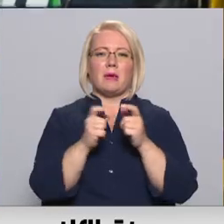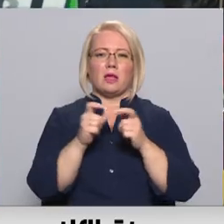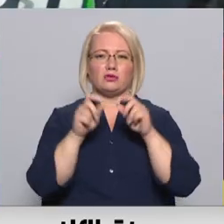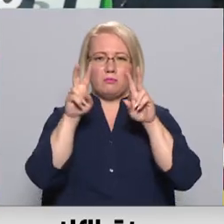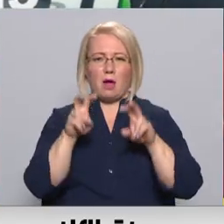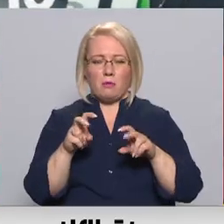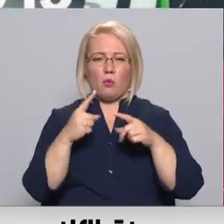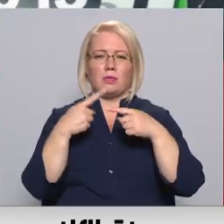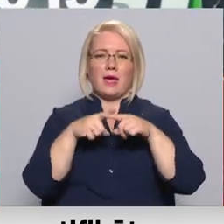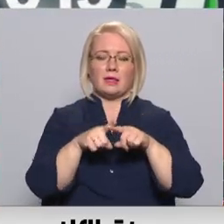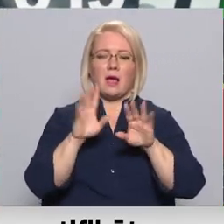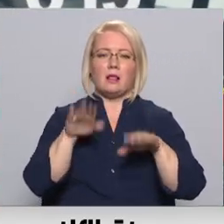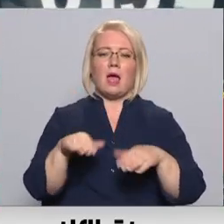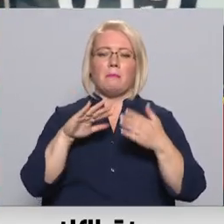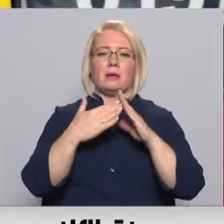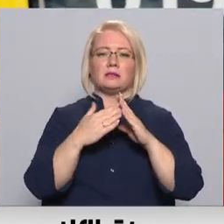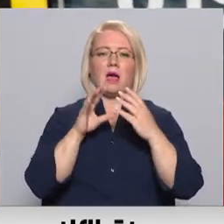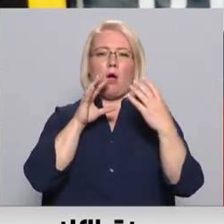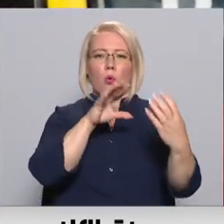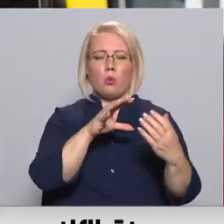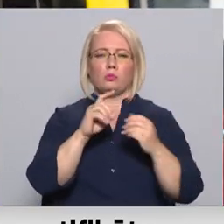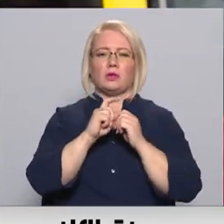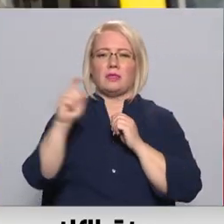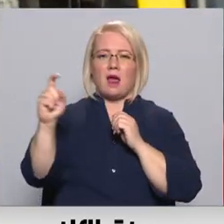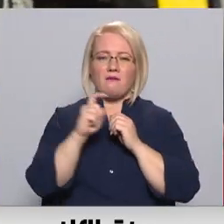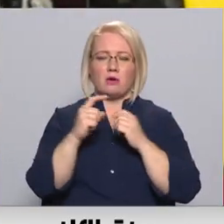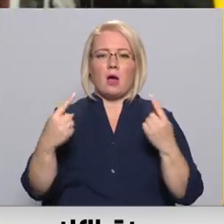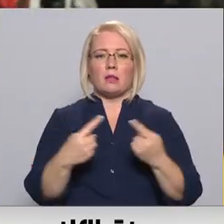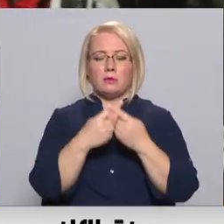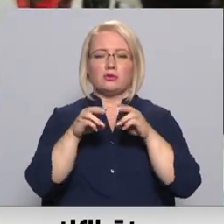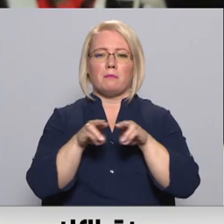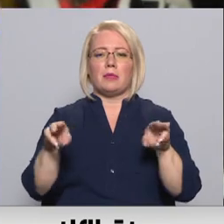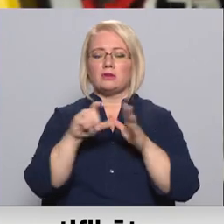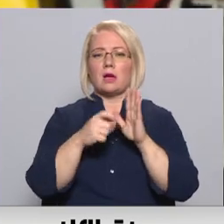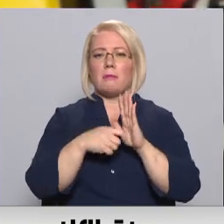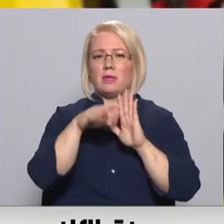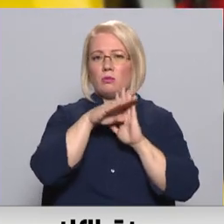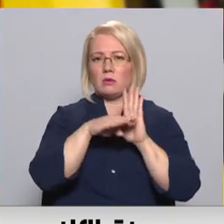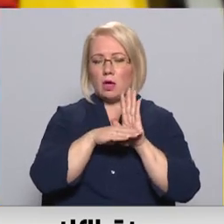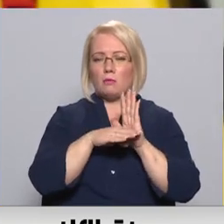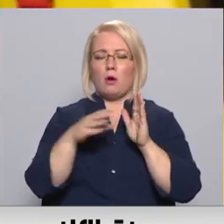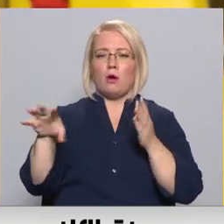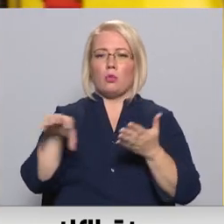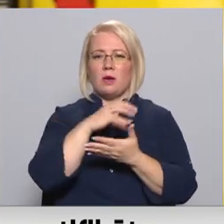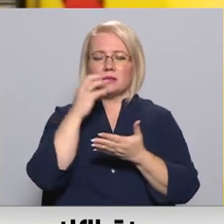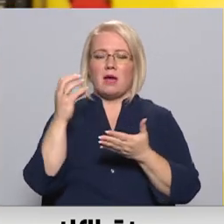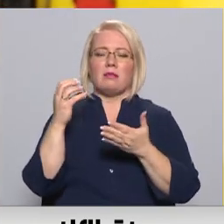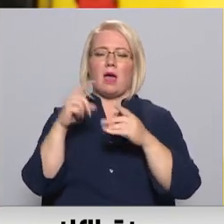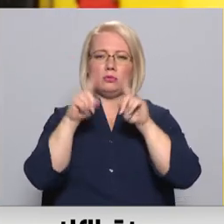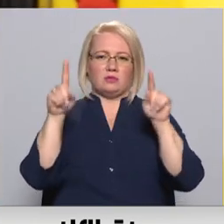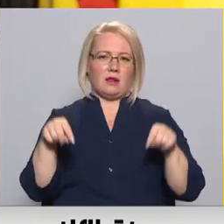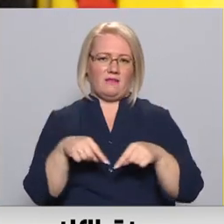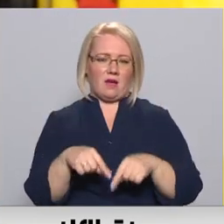tehnikas, lai pilsētas autobusos un tramvajos atbilstoši ministru kabineta uzdotajam noskanētu vakcinācijas